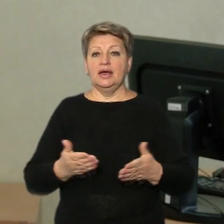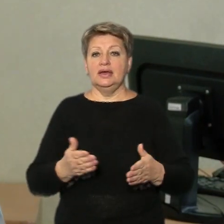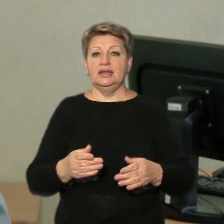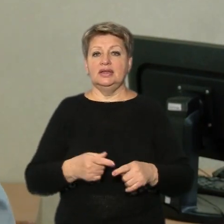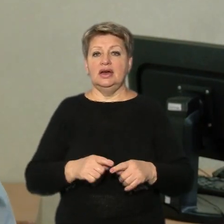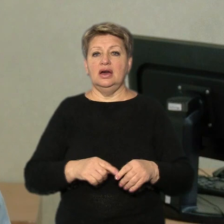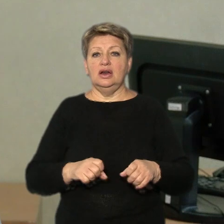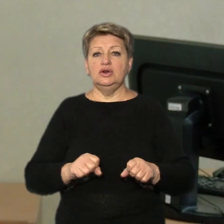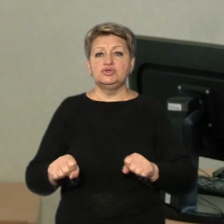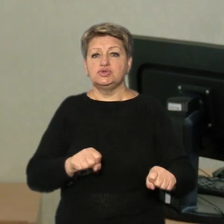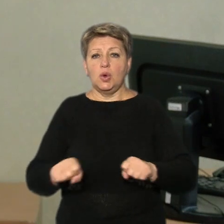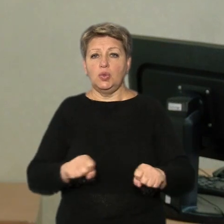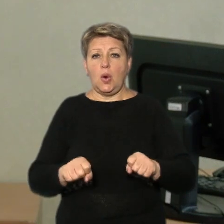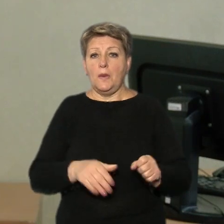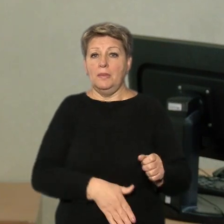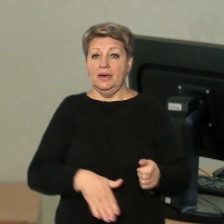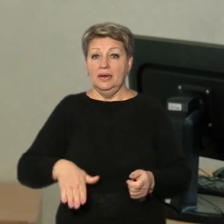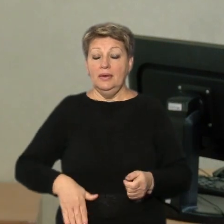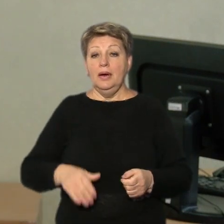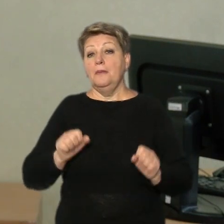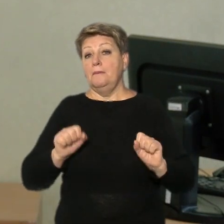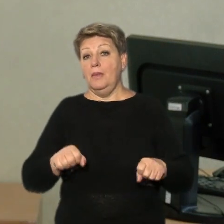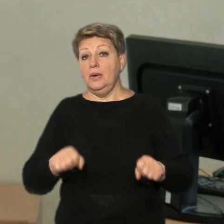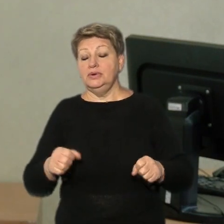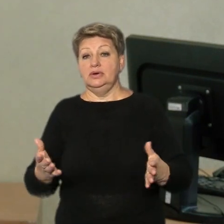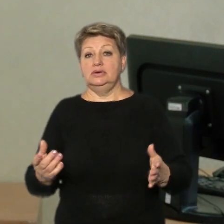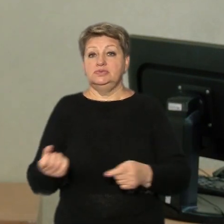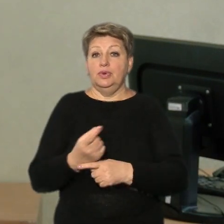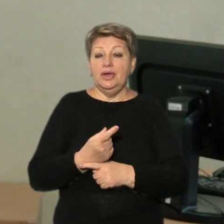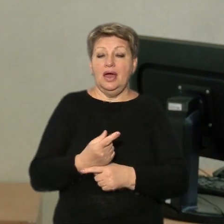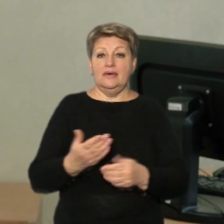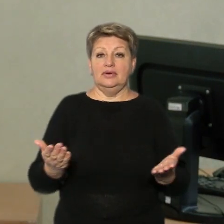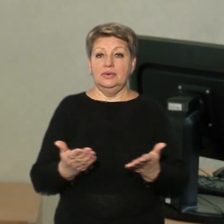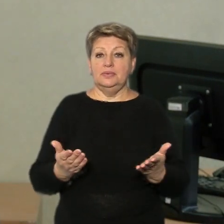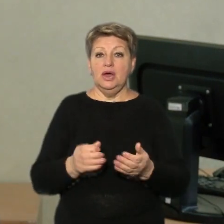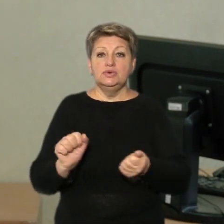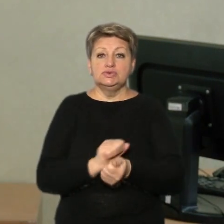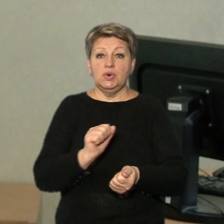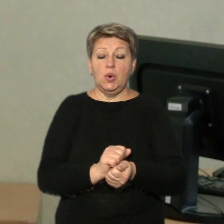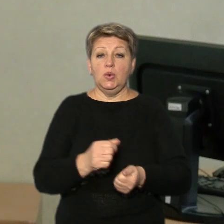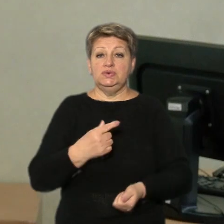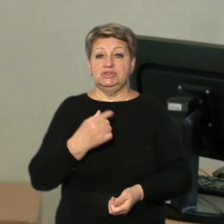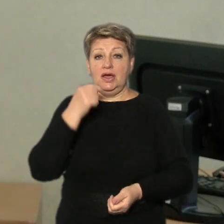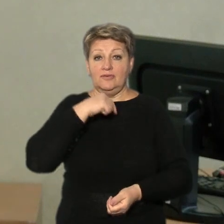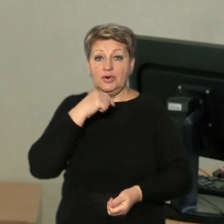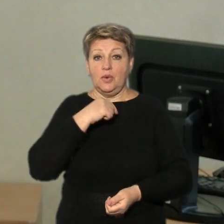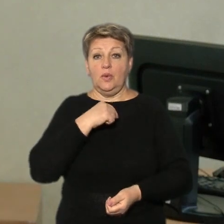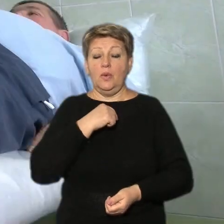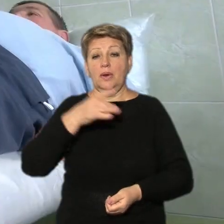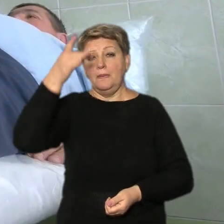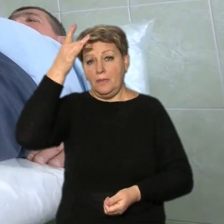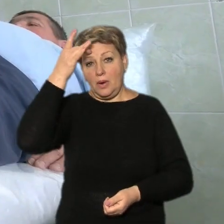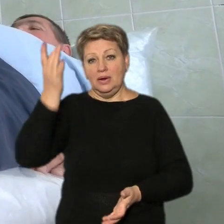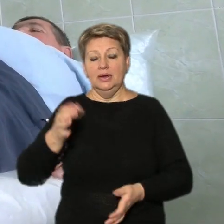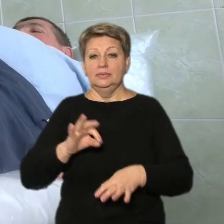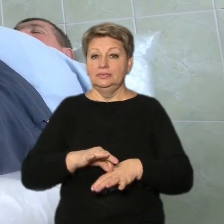кінцівках, можливо появою немотивованого сухості в роті, спраги, можливо головної болі.